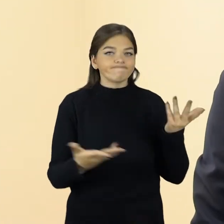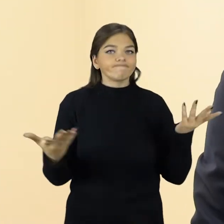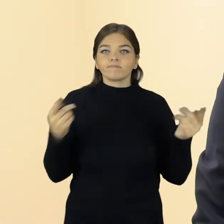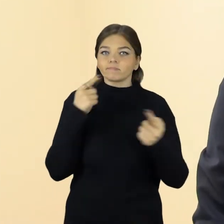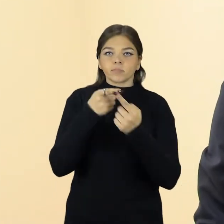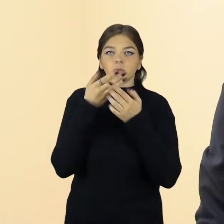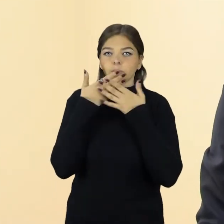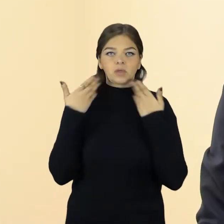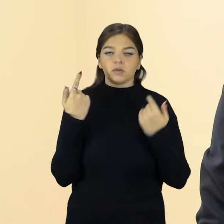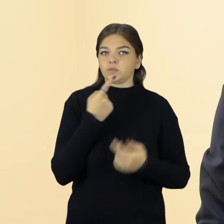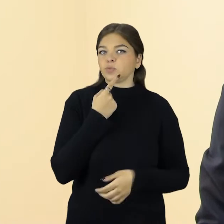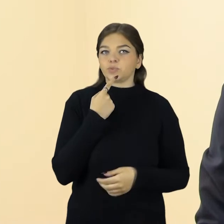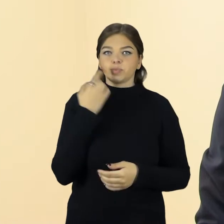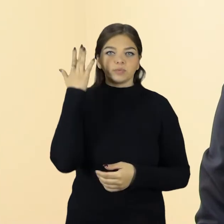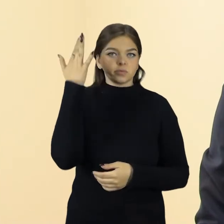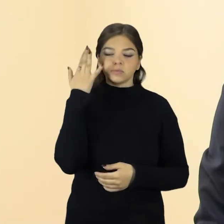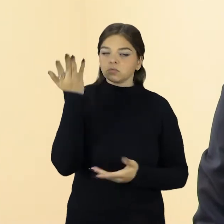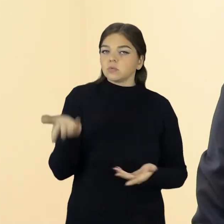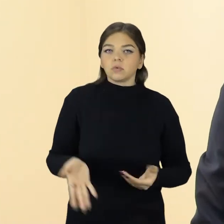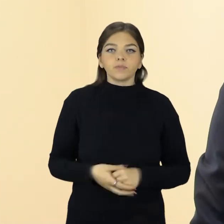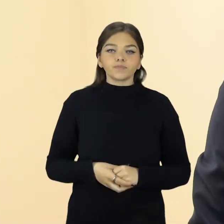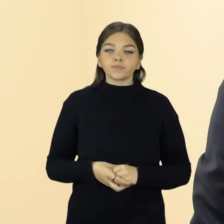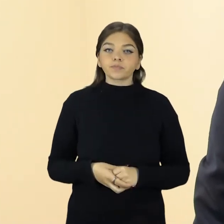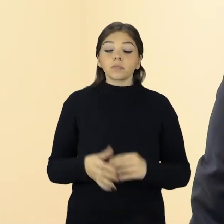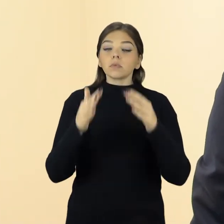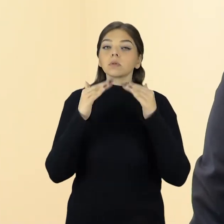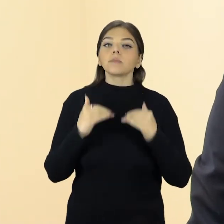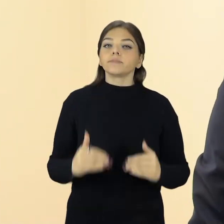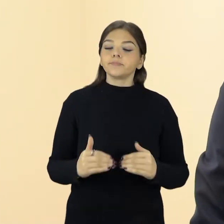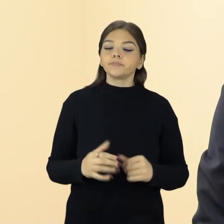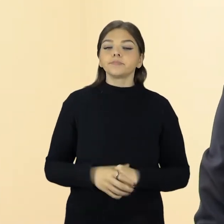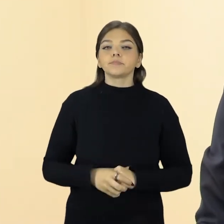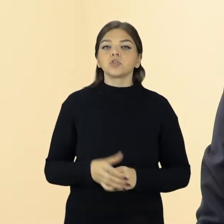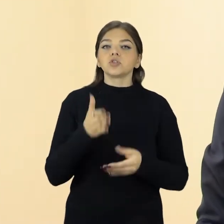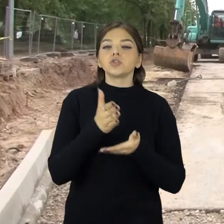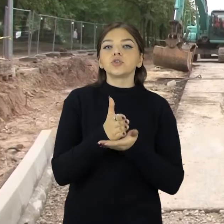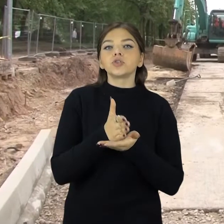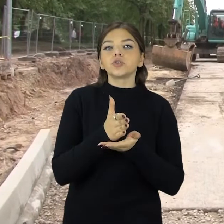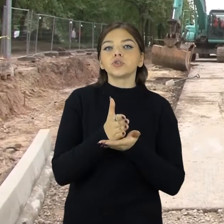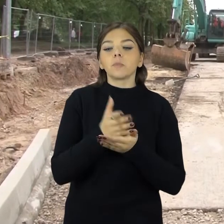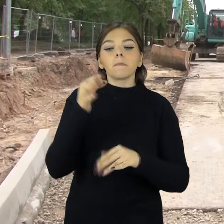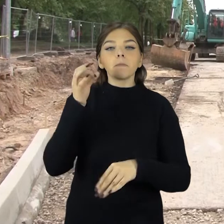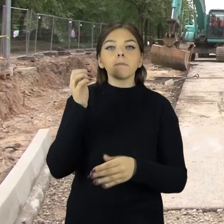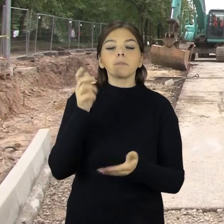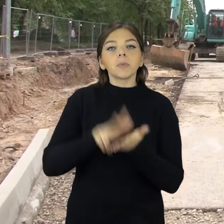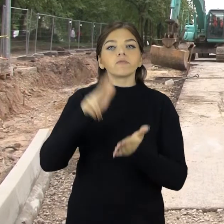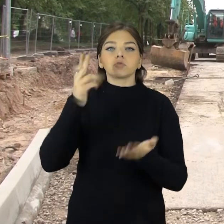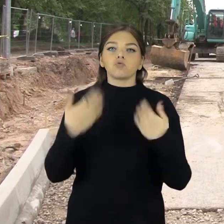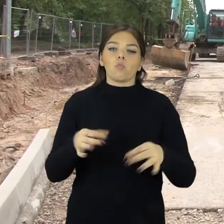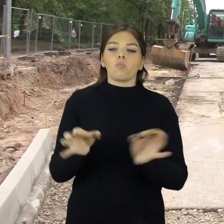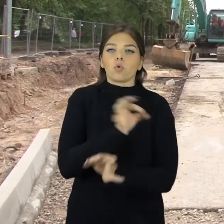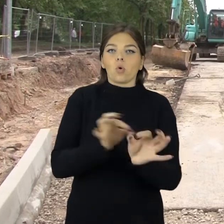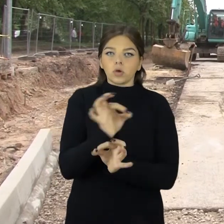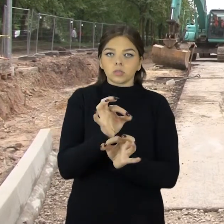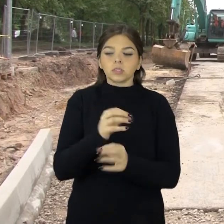perėjimą, tiesą sakant, sunkiai įsivaizduojam. Kitas dalykas, kad yra patvirtintas